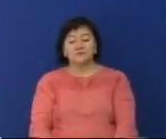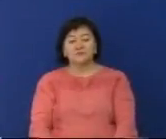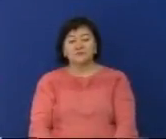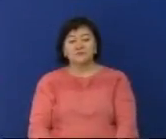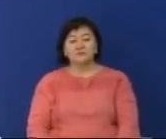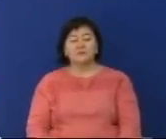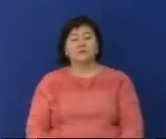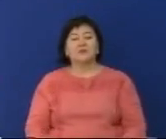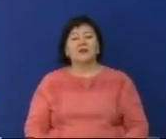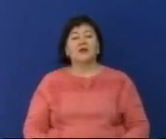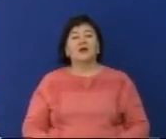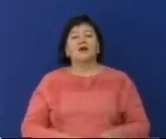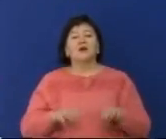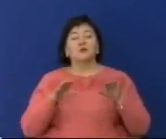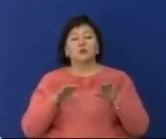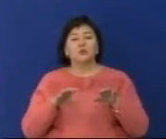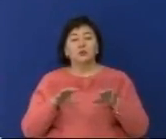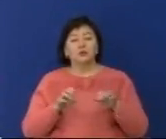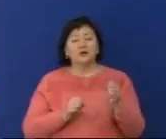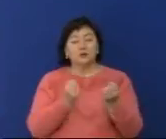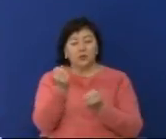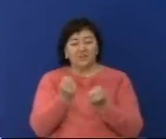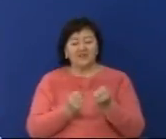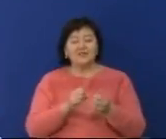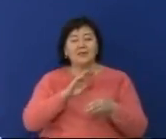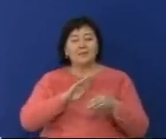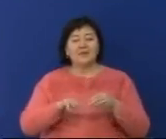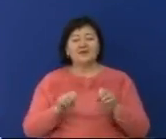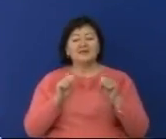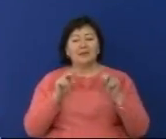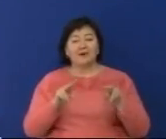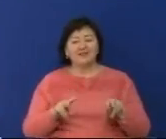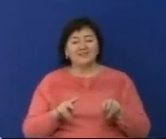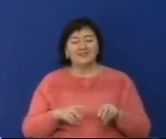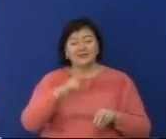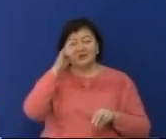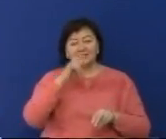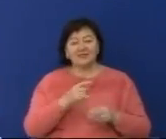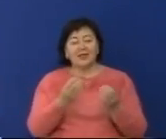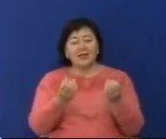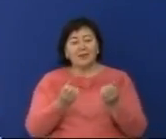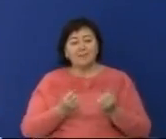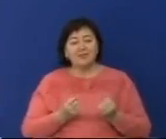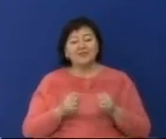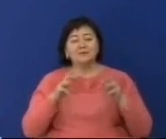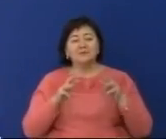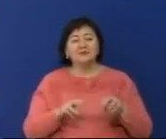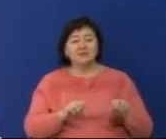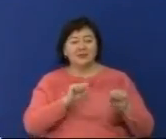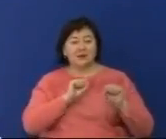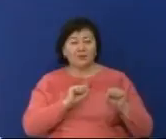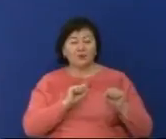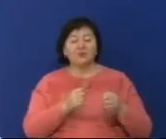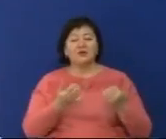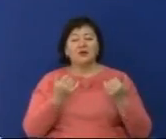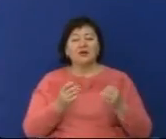Қауіпсізді кеңесінің түріғасы Нұрсултан Азарбаев, Құрғаныс министері Нұрлан Ермекбаев таға бұлдады. Кезесу барысында еліміздің қорғаныс